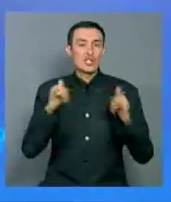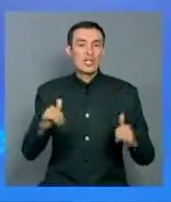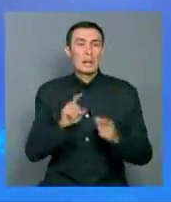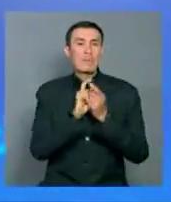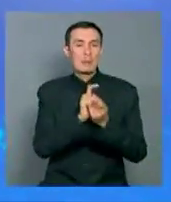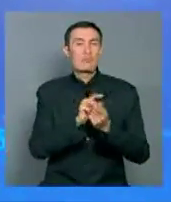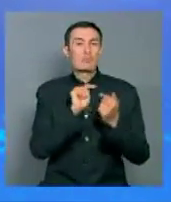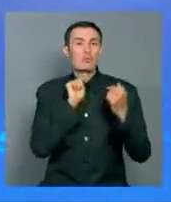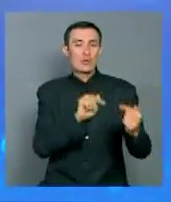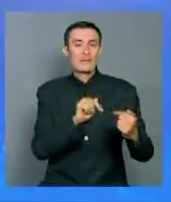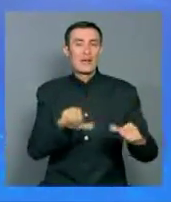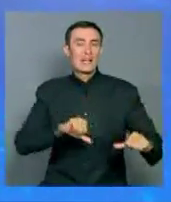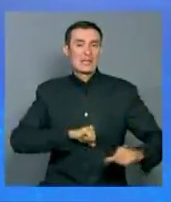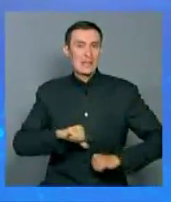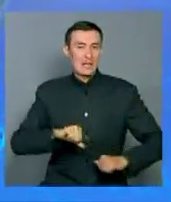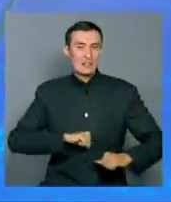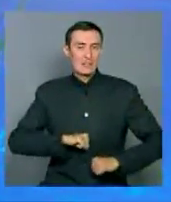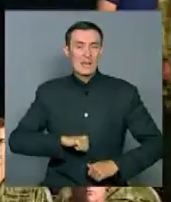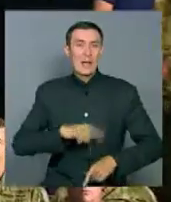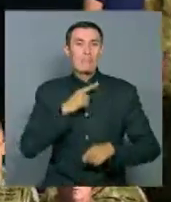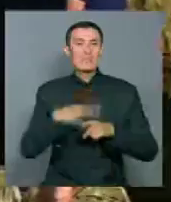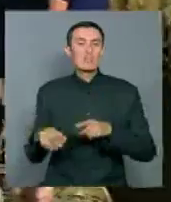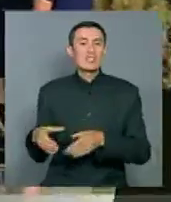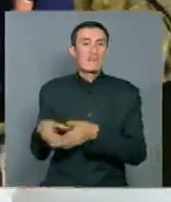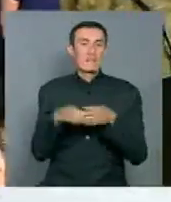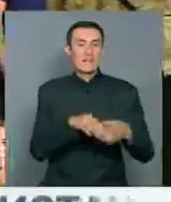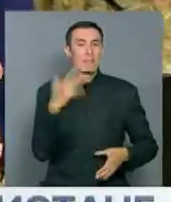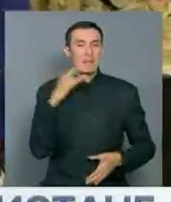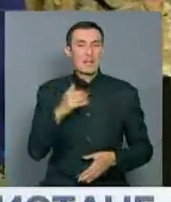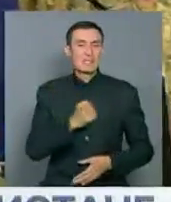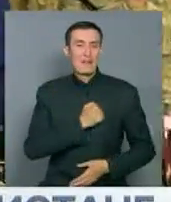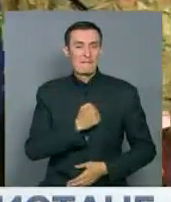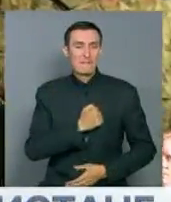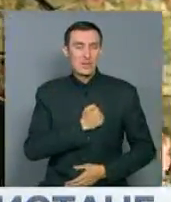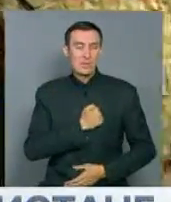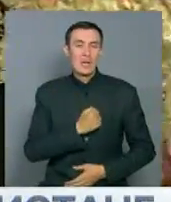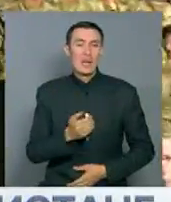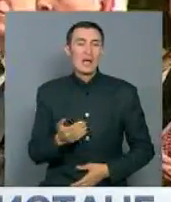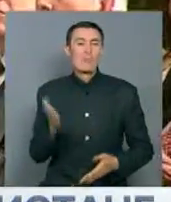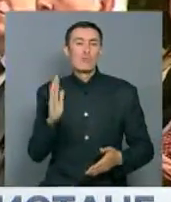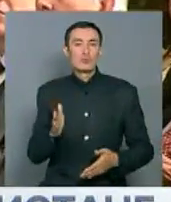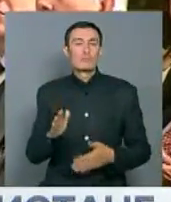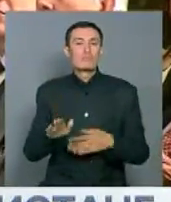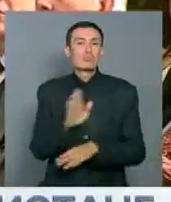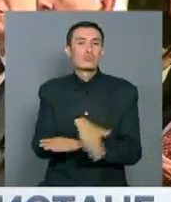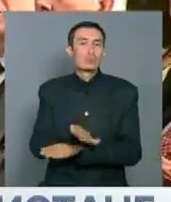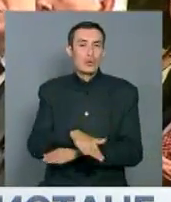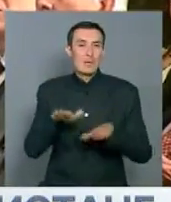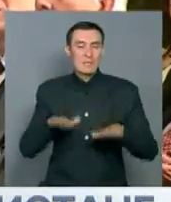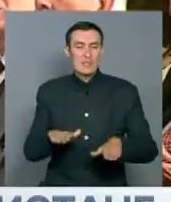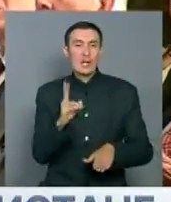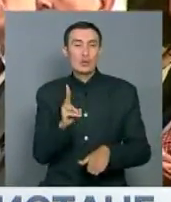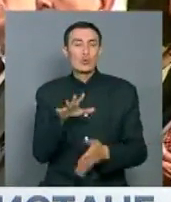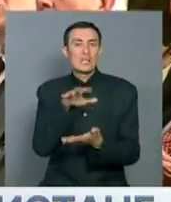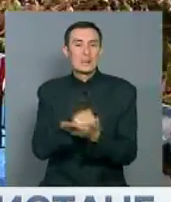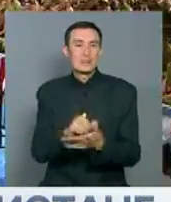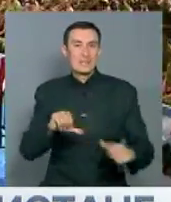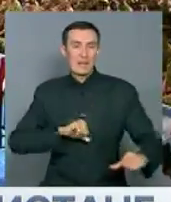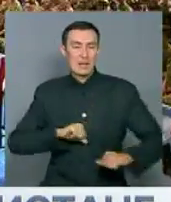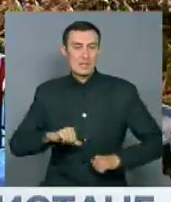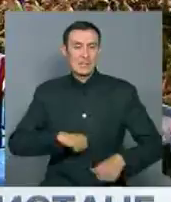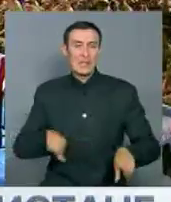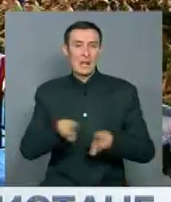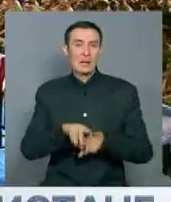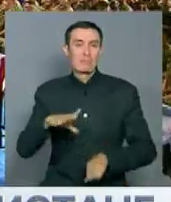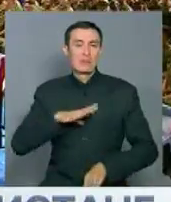борьбы с терраистами в регионе. Поспешный вывод американских войск из Афганистана оставит там вакуум, который займут терраисты, как это случилось в